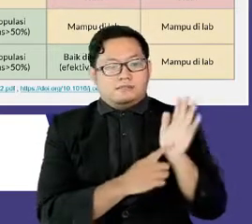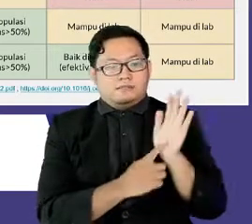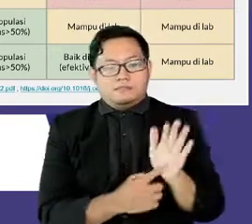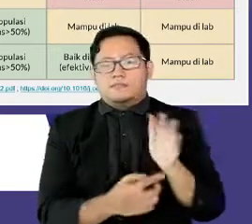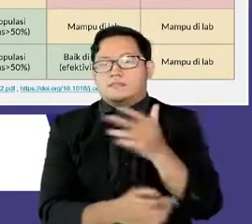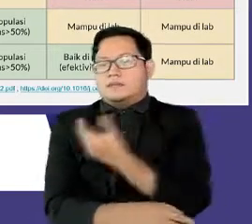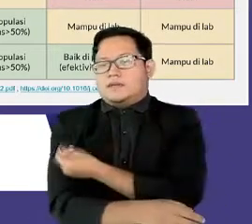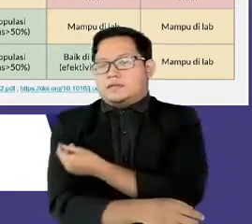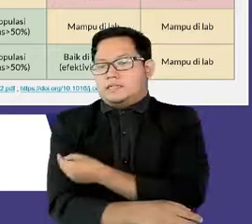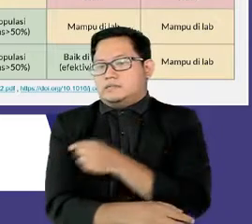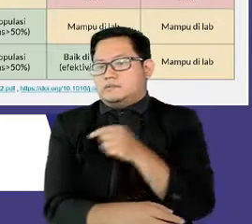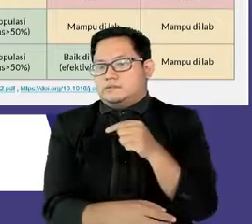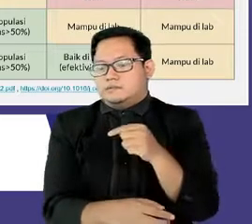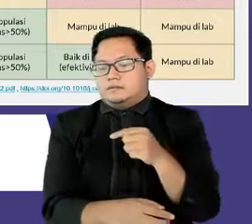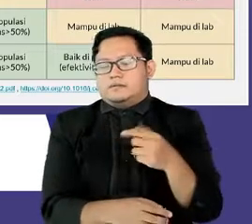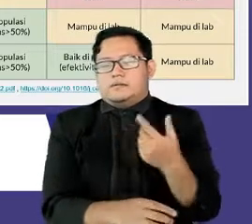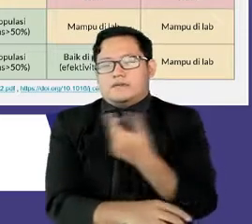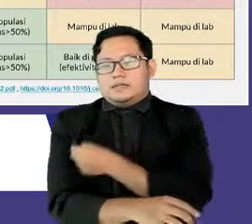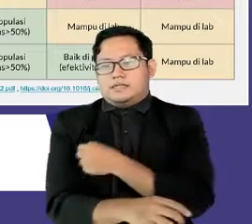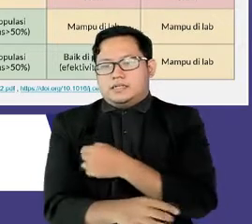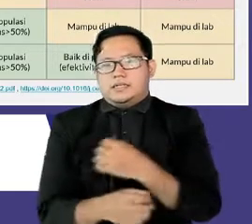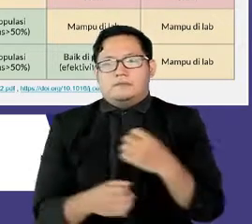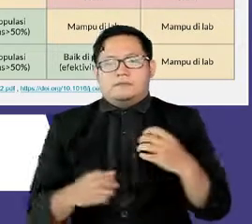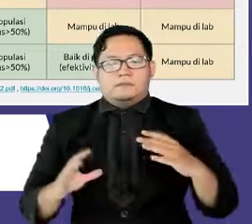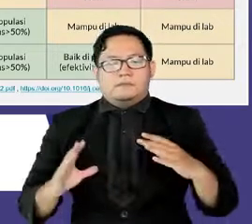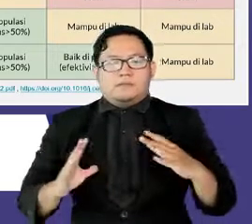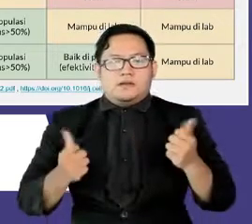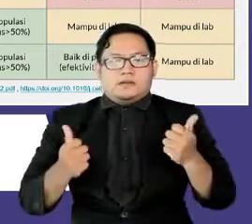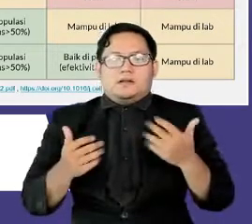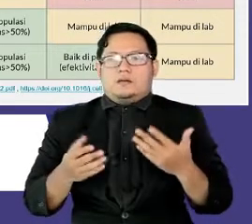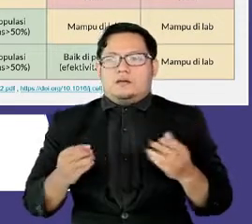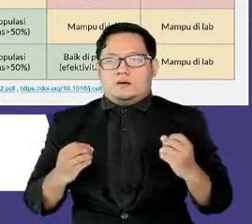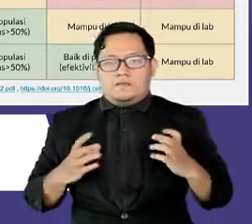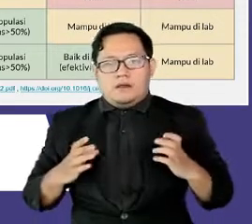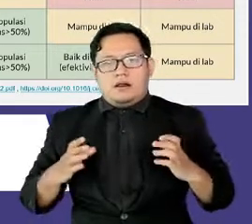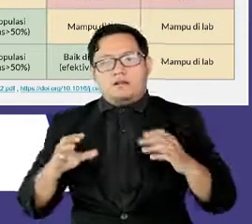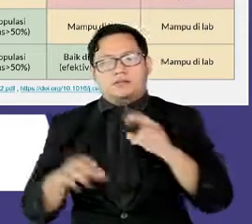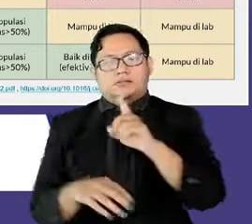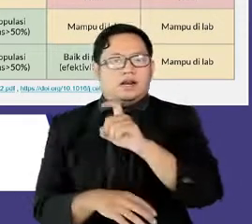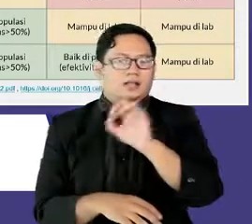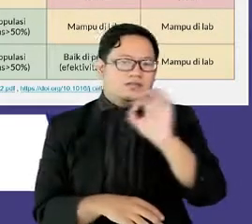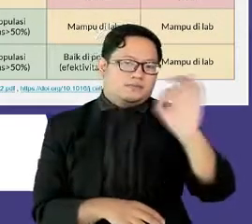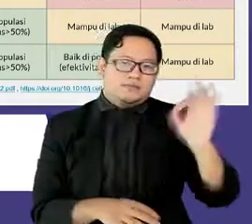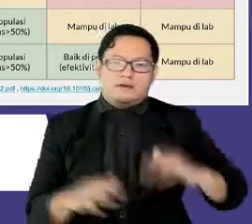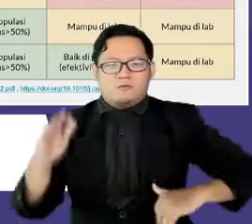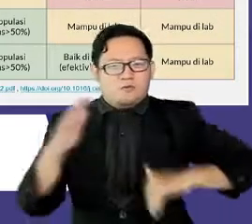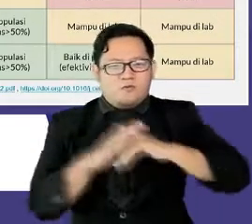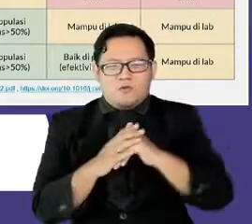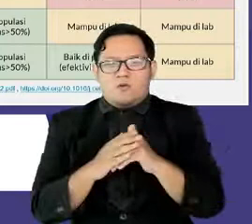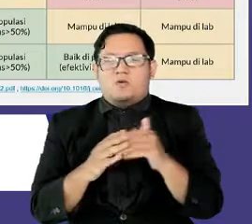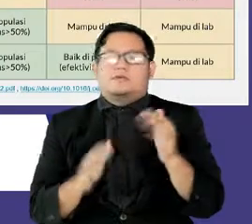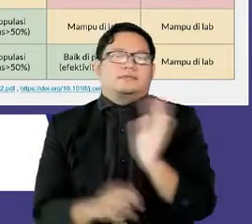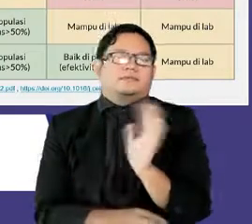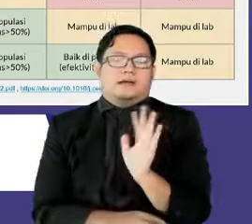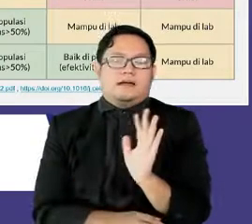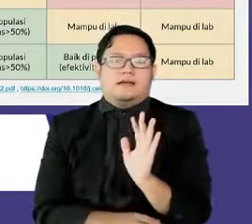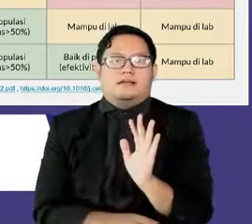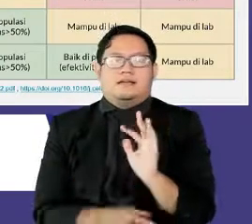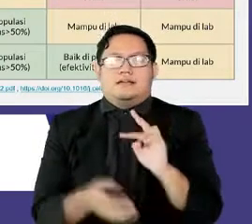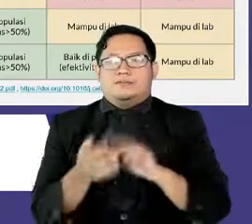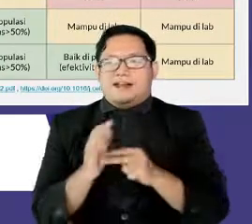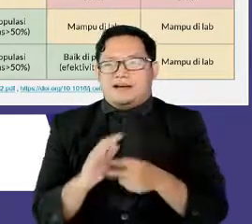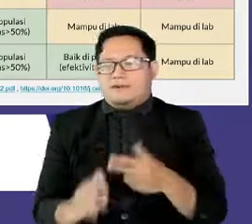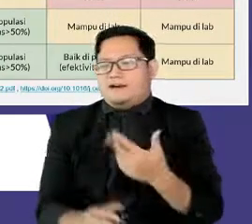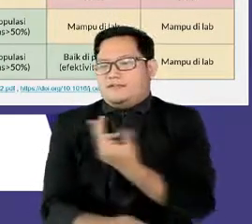menghasilkan kekebalan sempurna terhadap COVID-19. Oleh karena itu kita tidak bisa mengandalkan vaksin sebagai